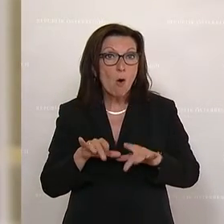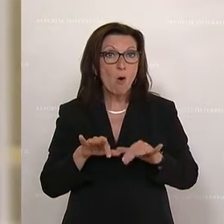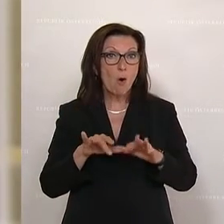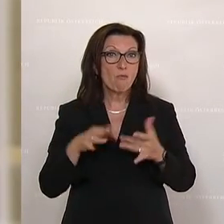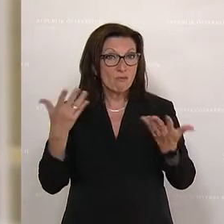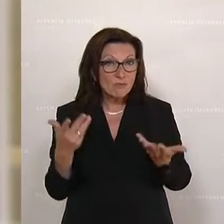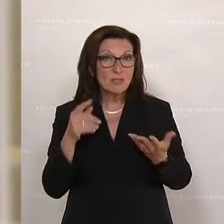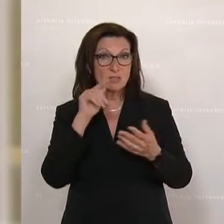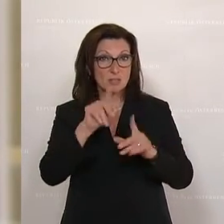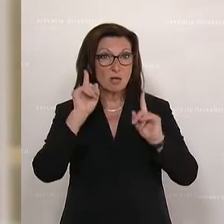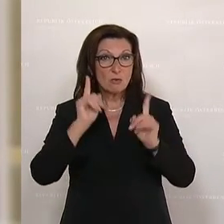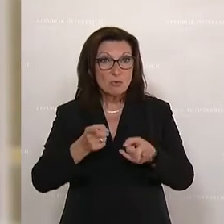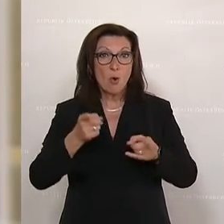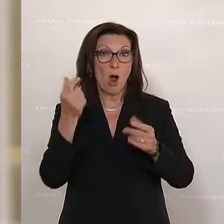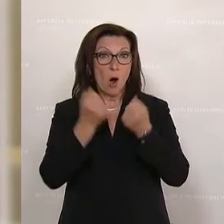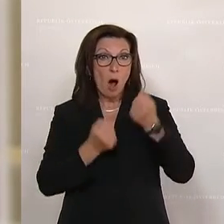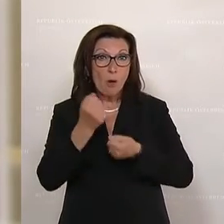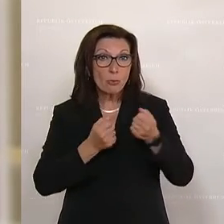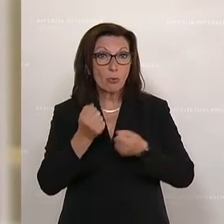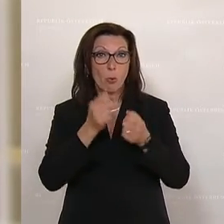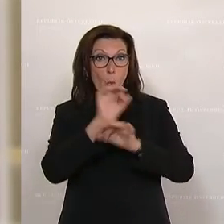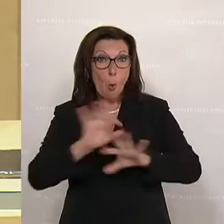luxemburgischen Energieministers.